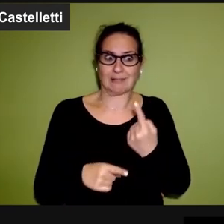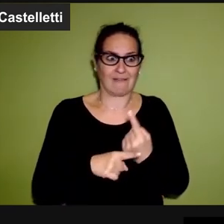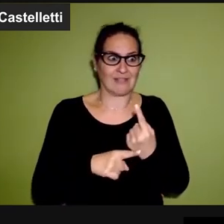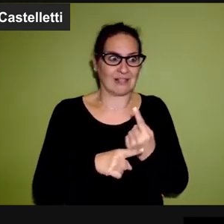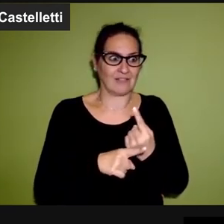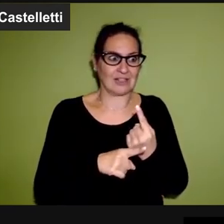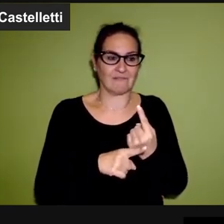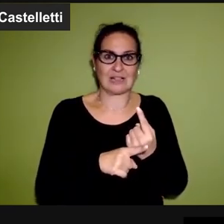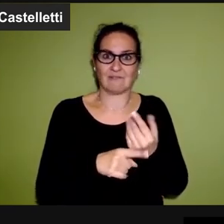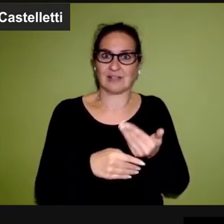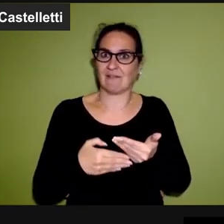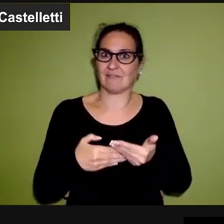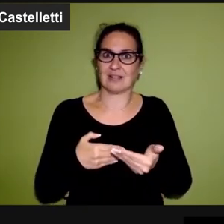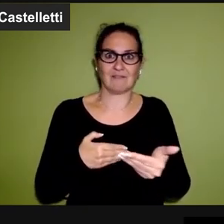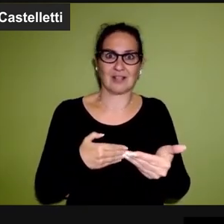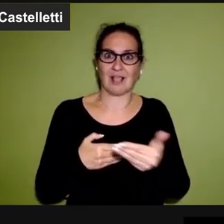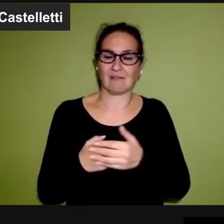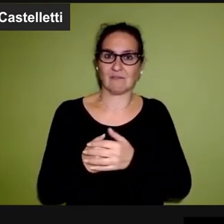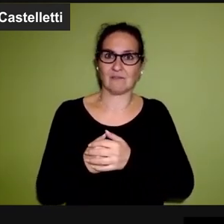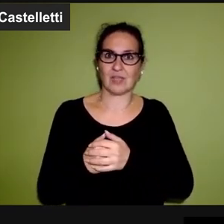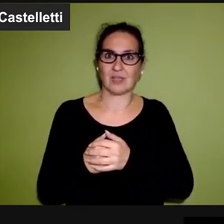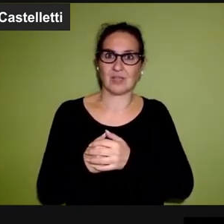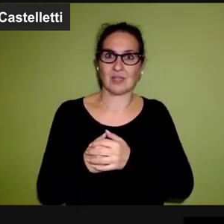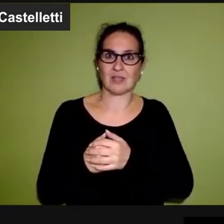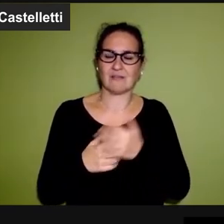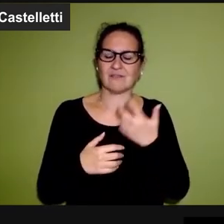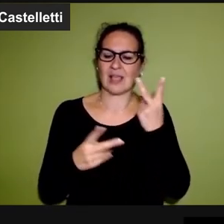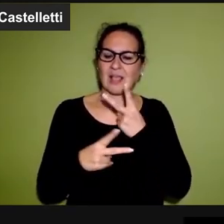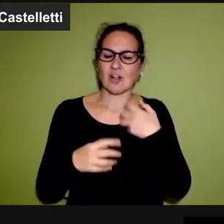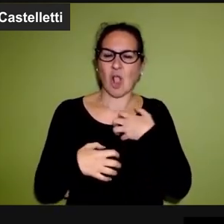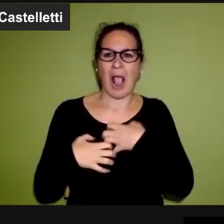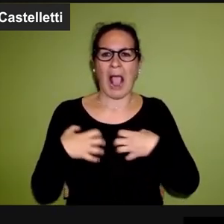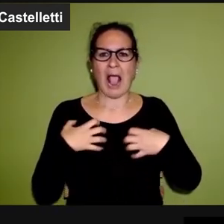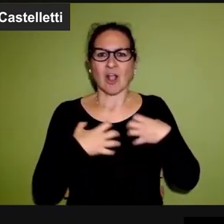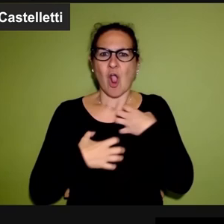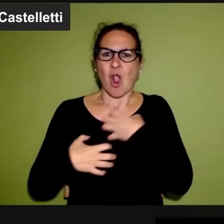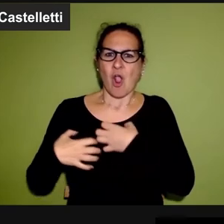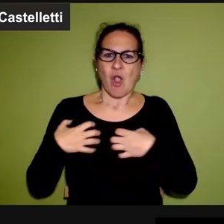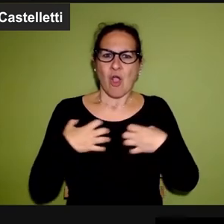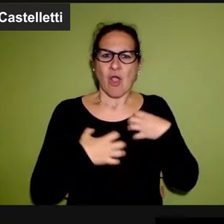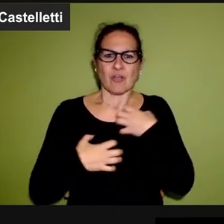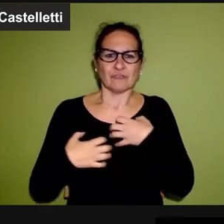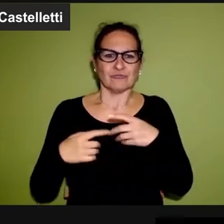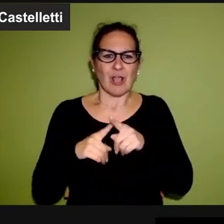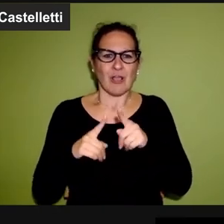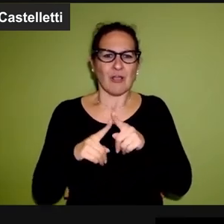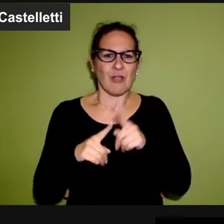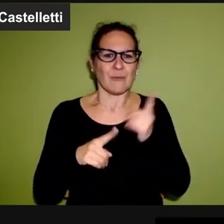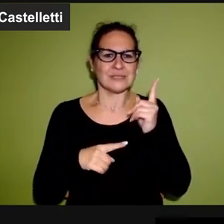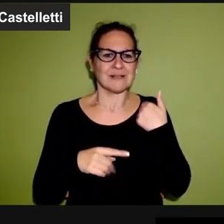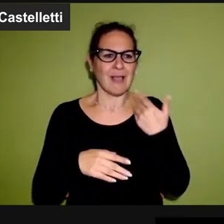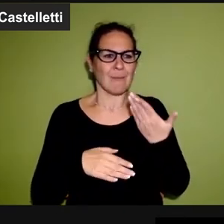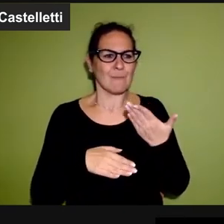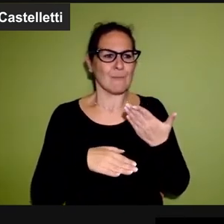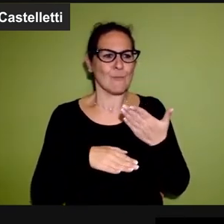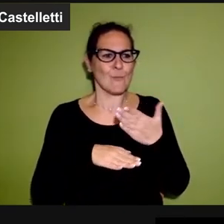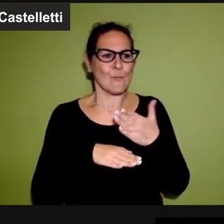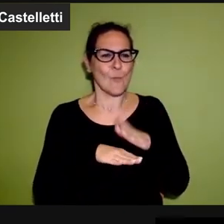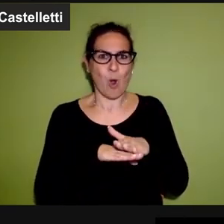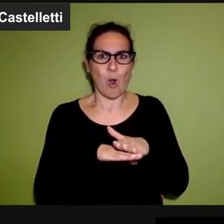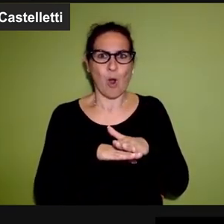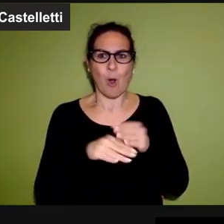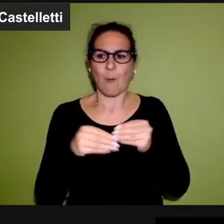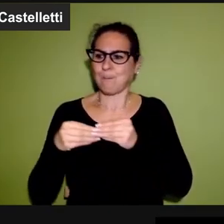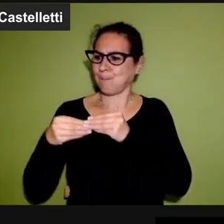'angoscia è per tutto ciò che stai o immagini di perdere